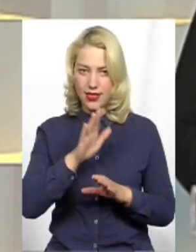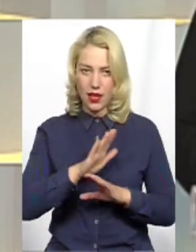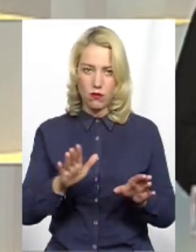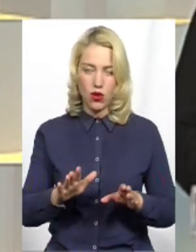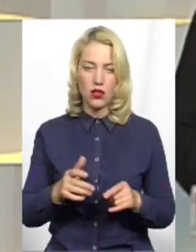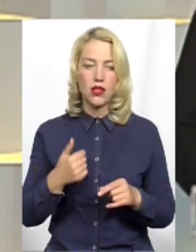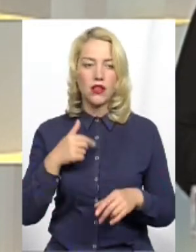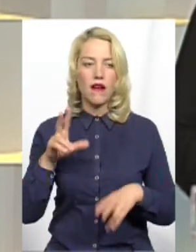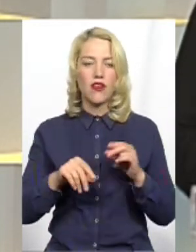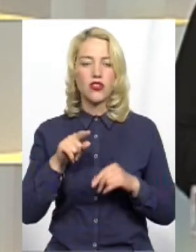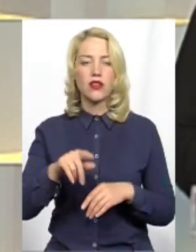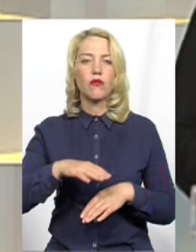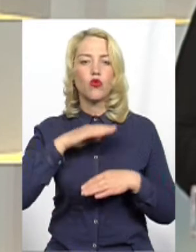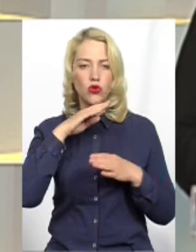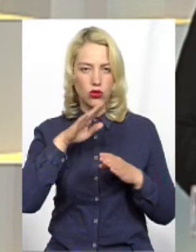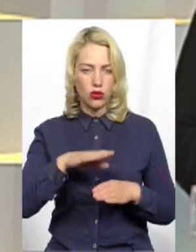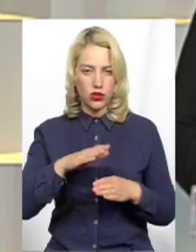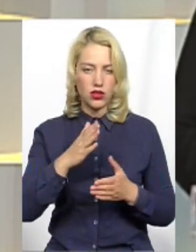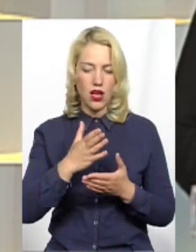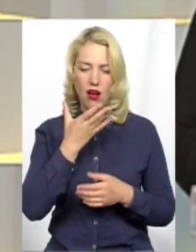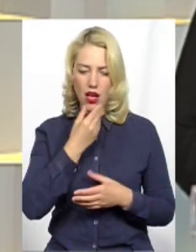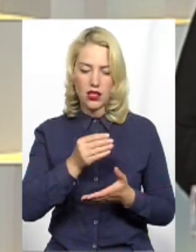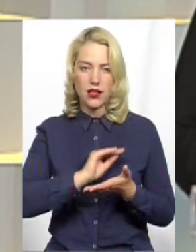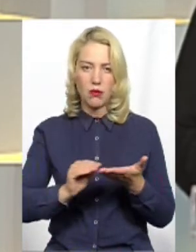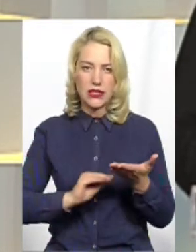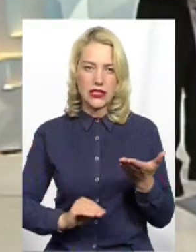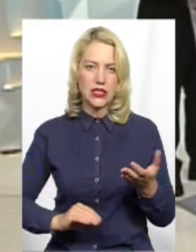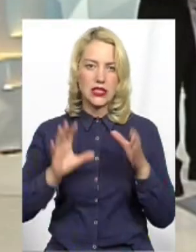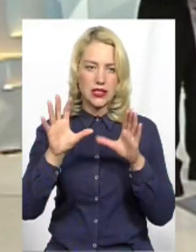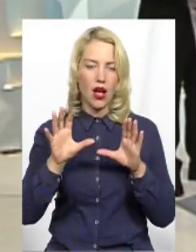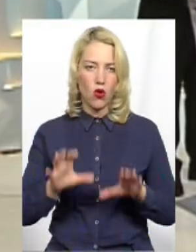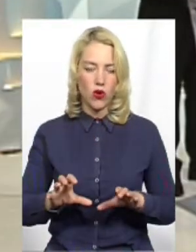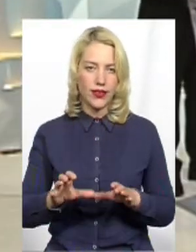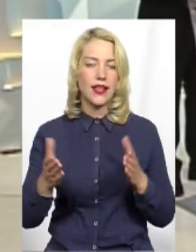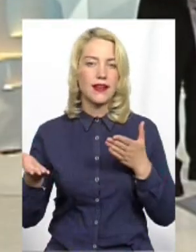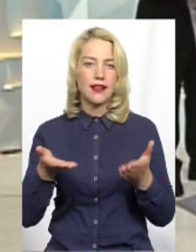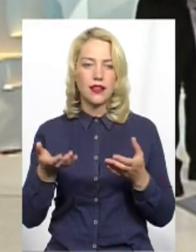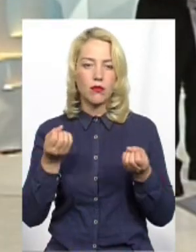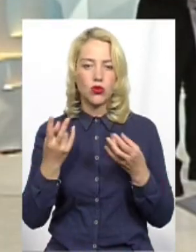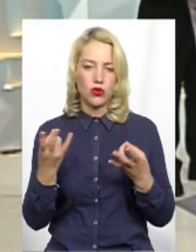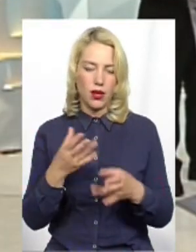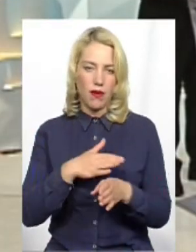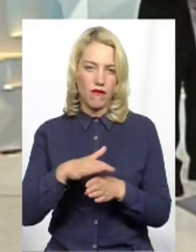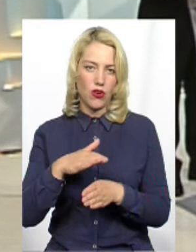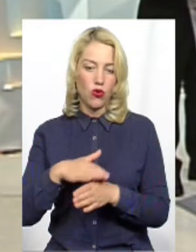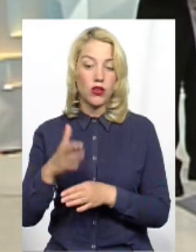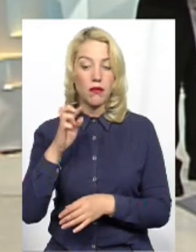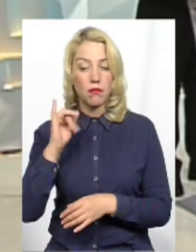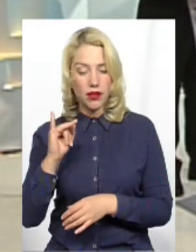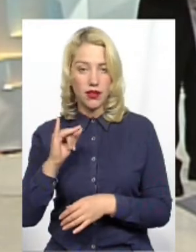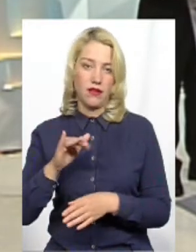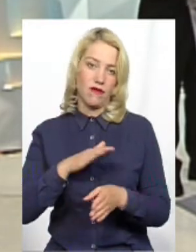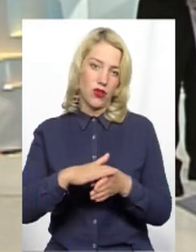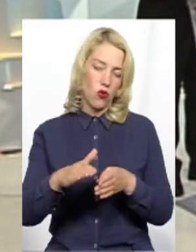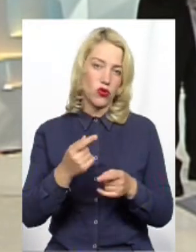ще щось. Я вважаю, що там досить гарно прописані закони, які просто треба виконувати. Якби ми їх виконували,